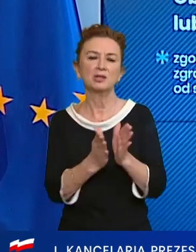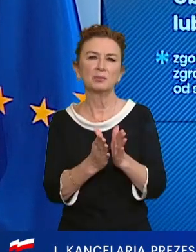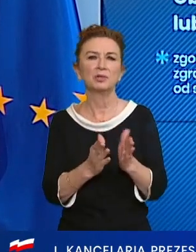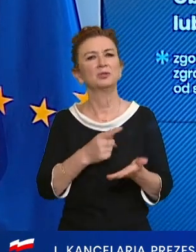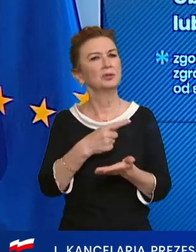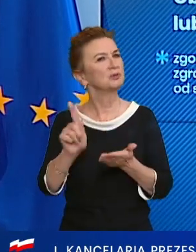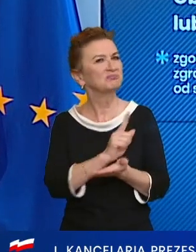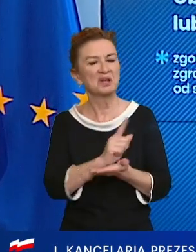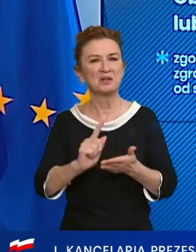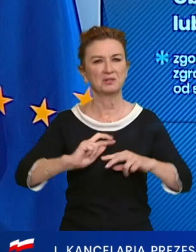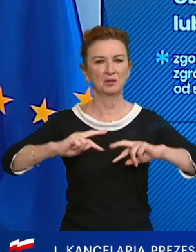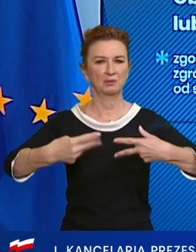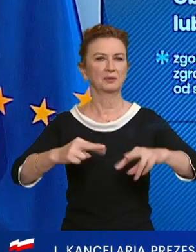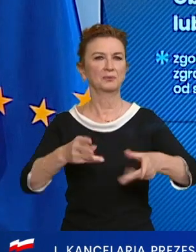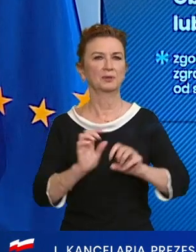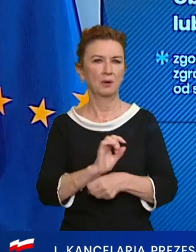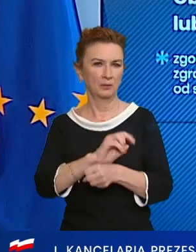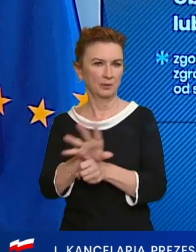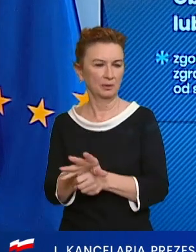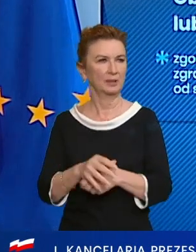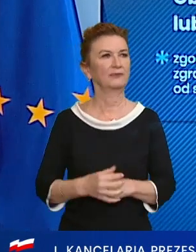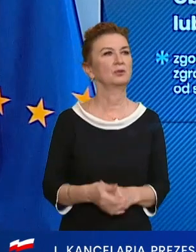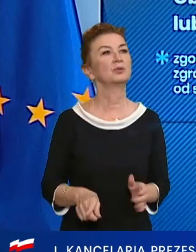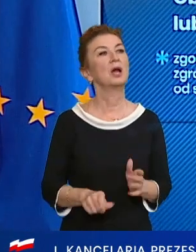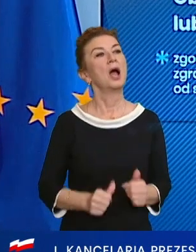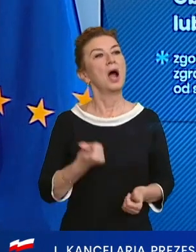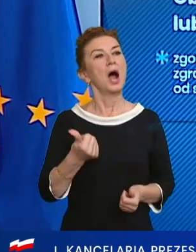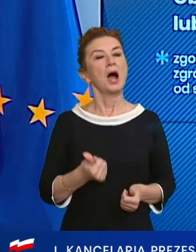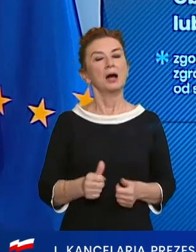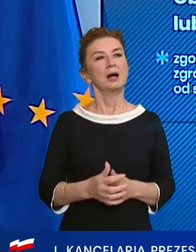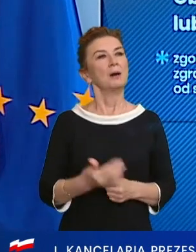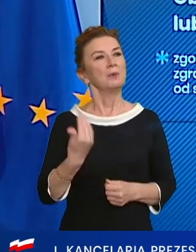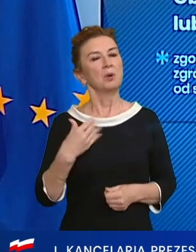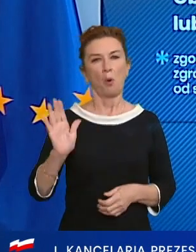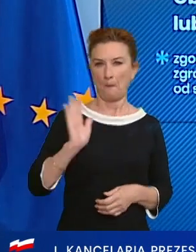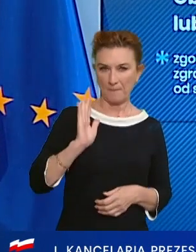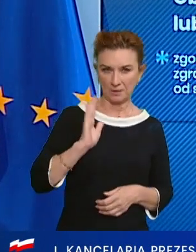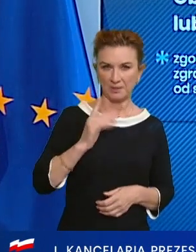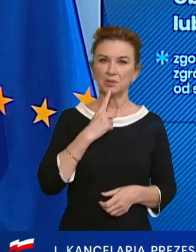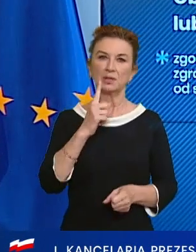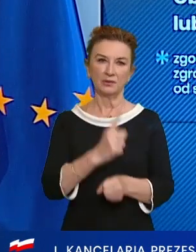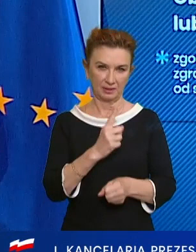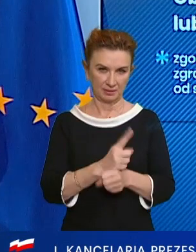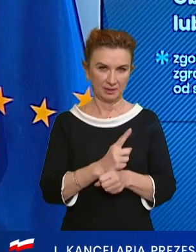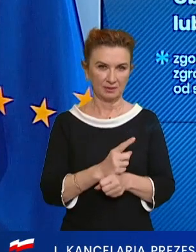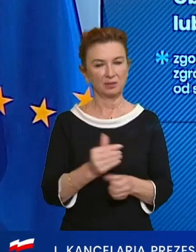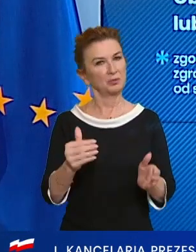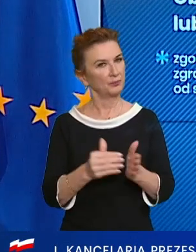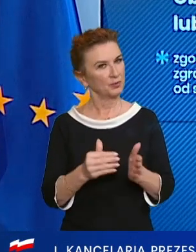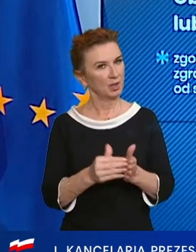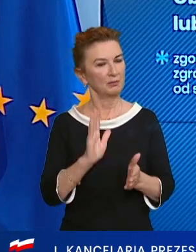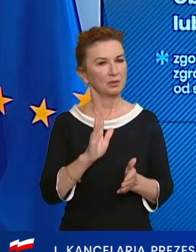koronawirusa. Dla zachowania absolutnego bezpieczeństwa tę decyzję, zalecenie najpierw